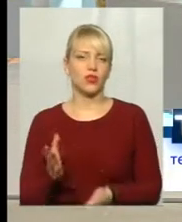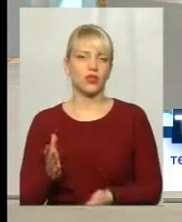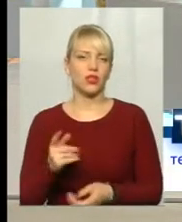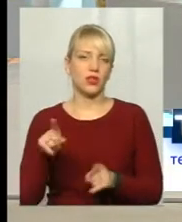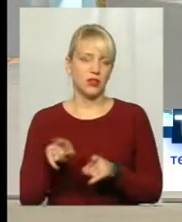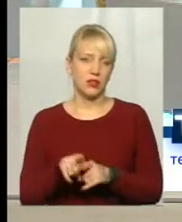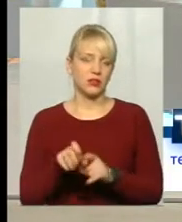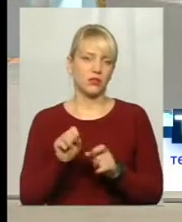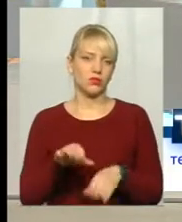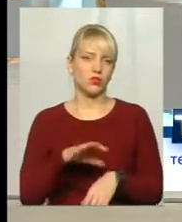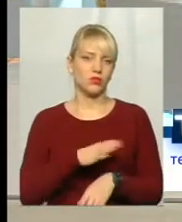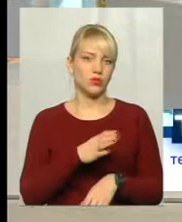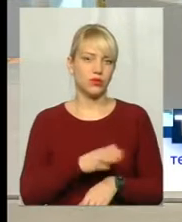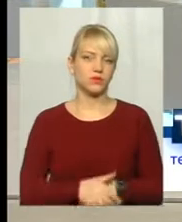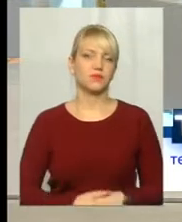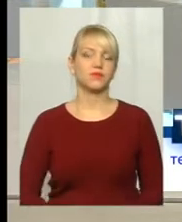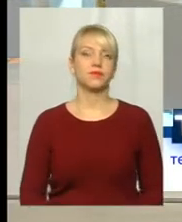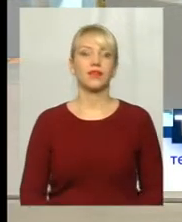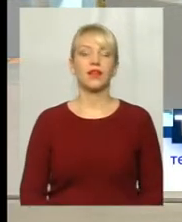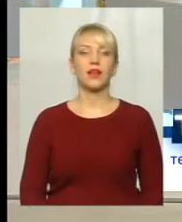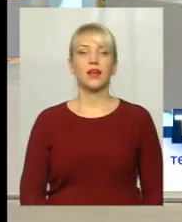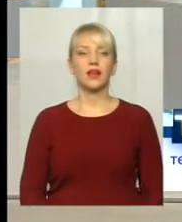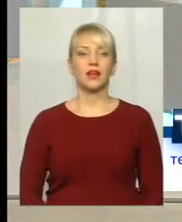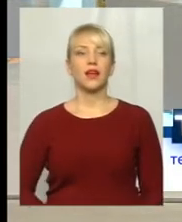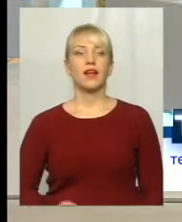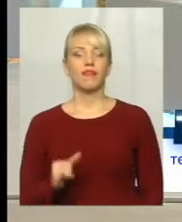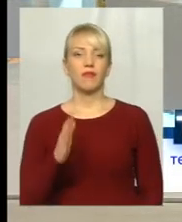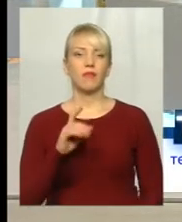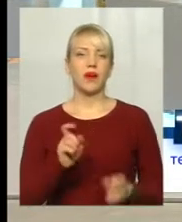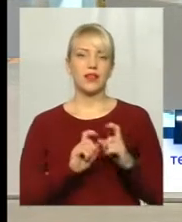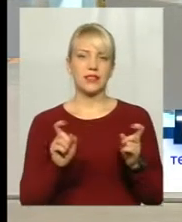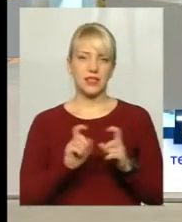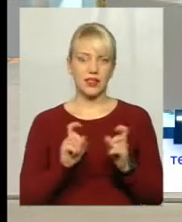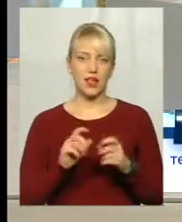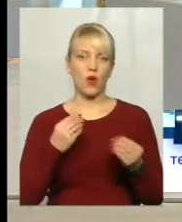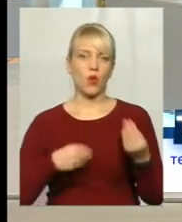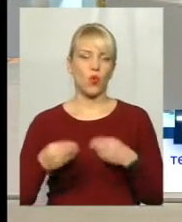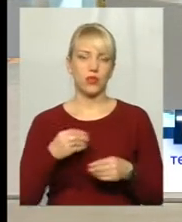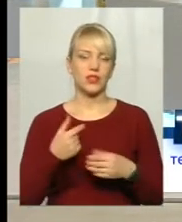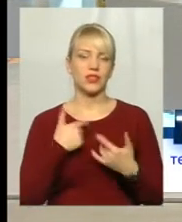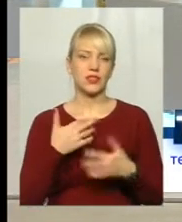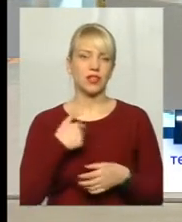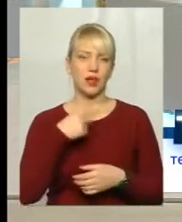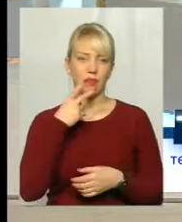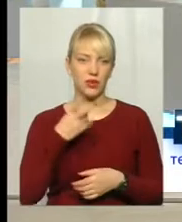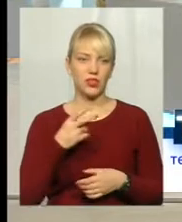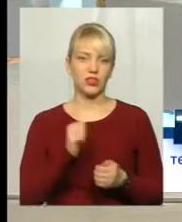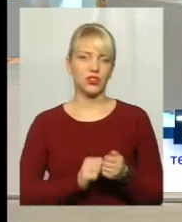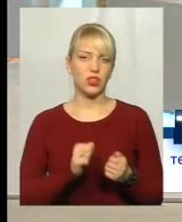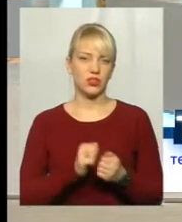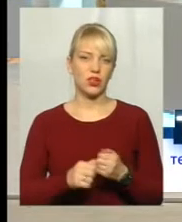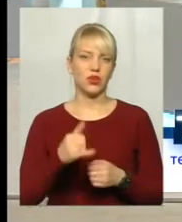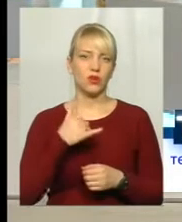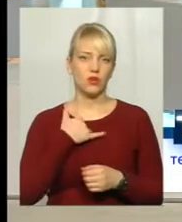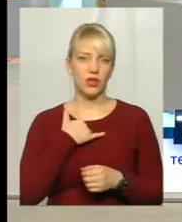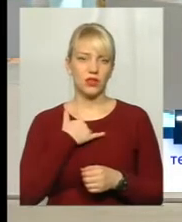Так може бути також. Ну і в магазинах одягу, наскільки я теж бачила, дуже часто у нас,